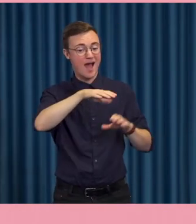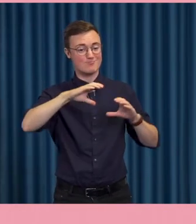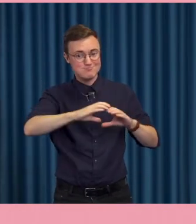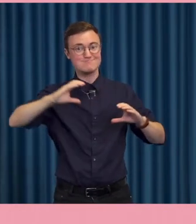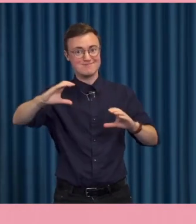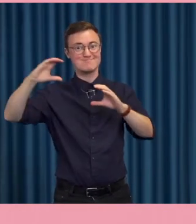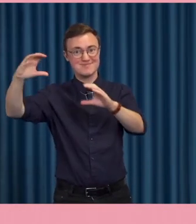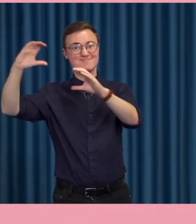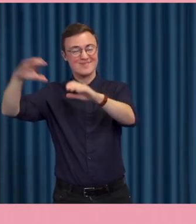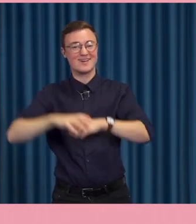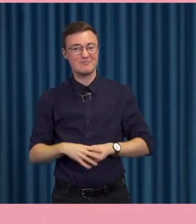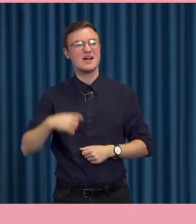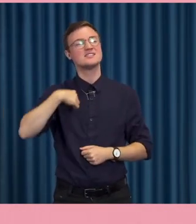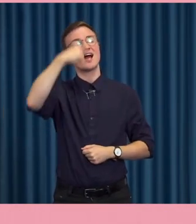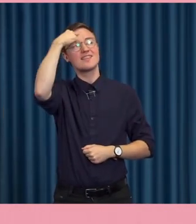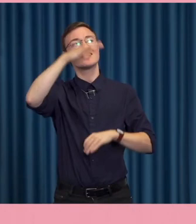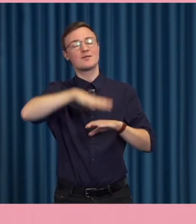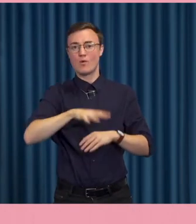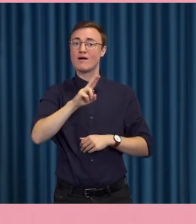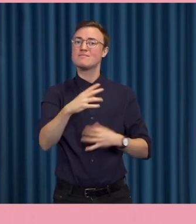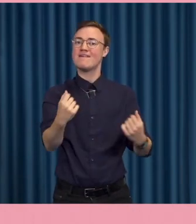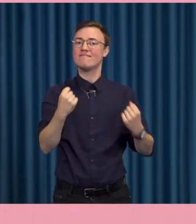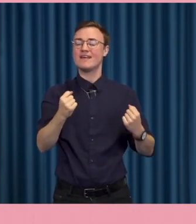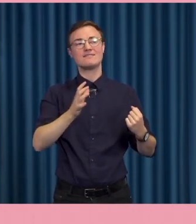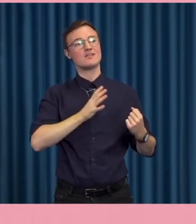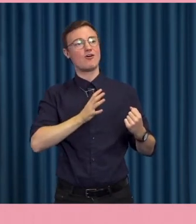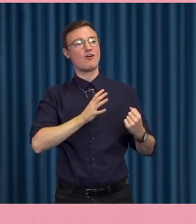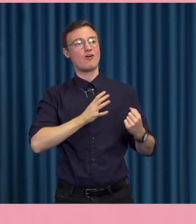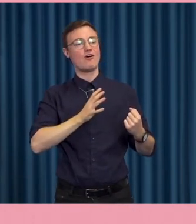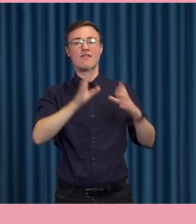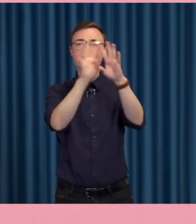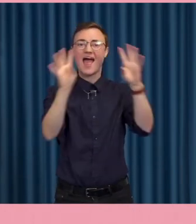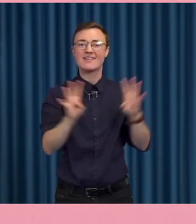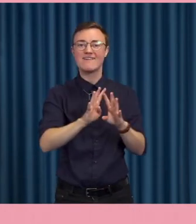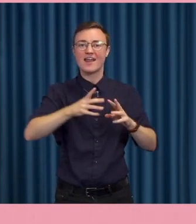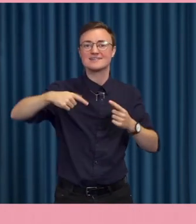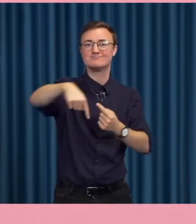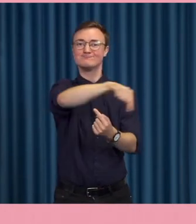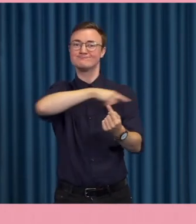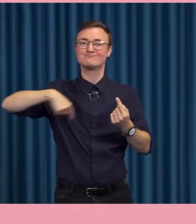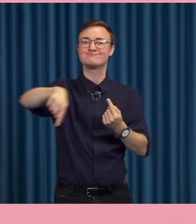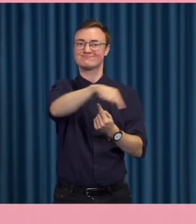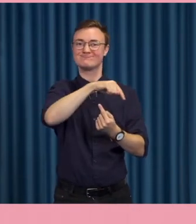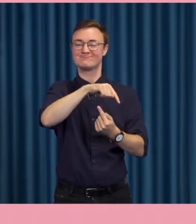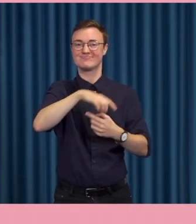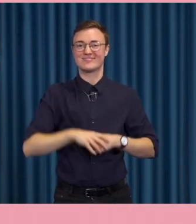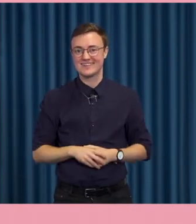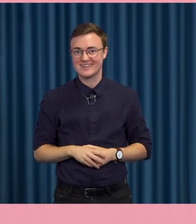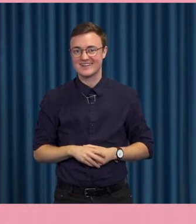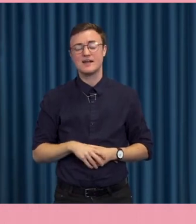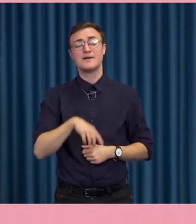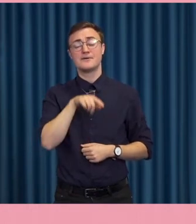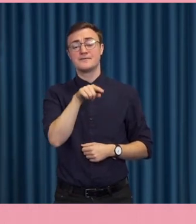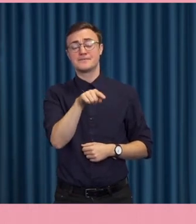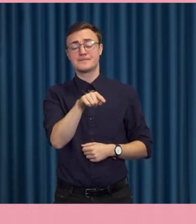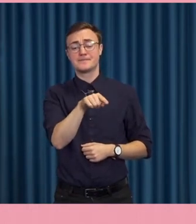och på och på hur himla viktigt det är att ha nätverk och just det här